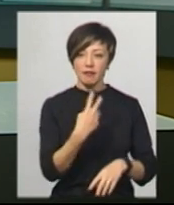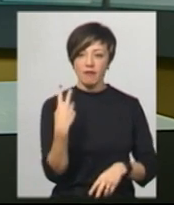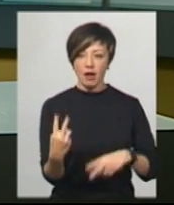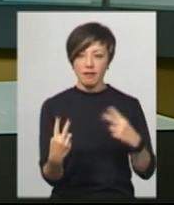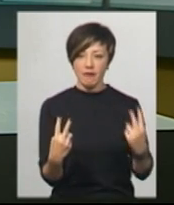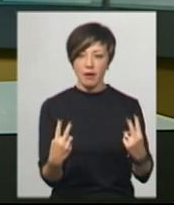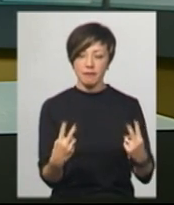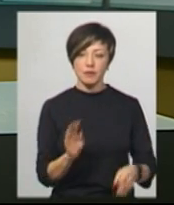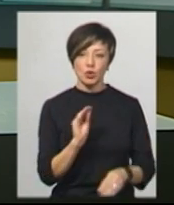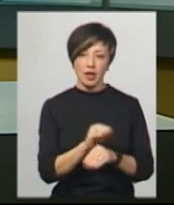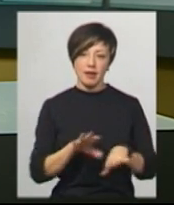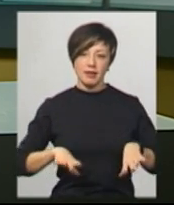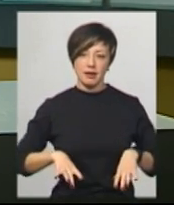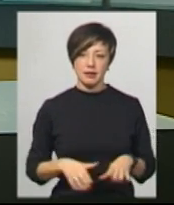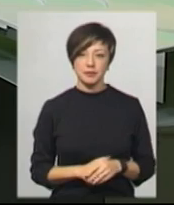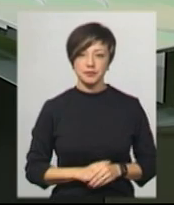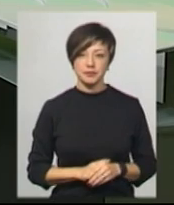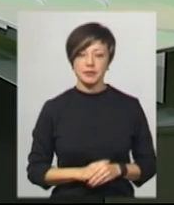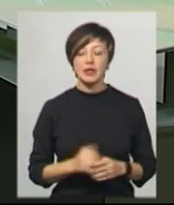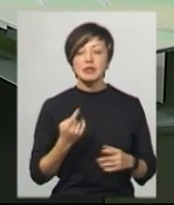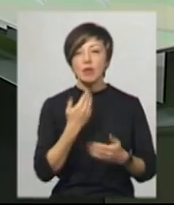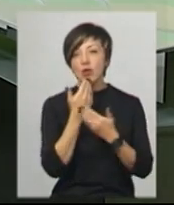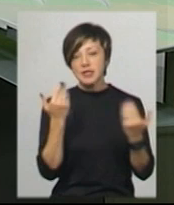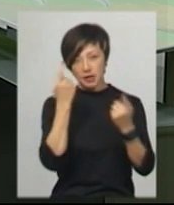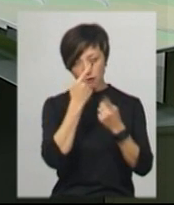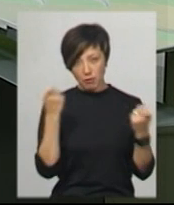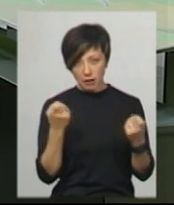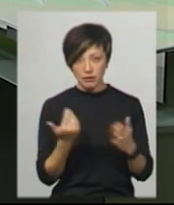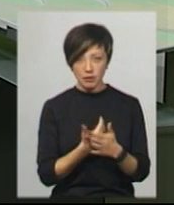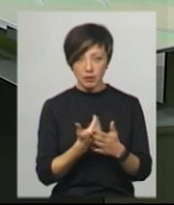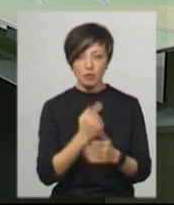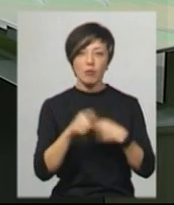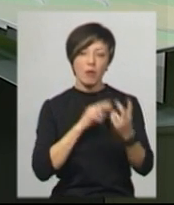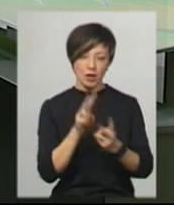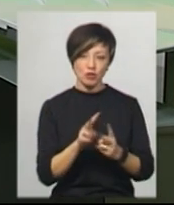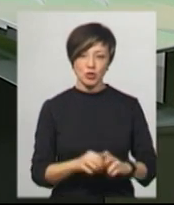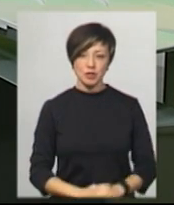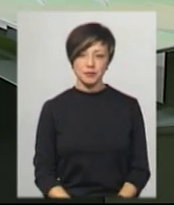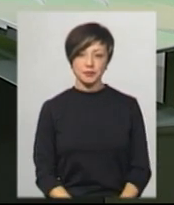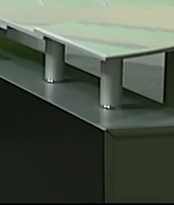-2, додає Василь Малик. Це була остання інформація цього випуску. Побачимось.